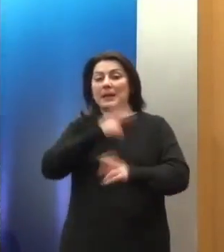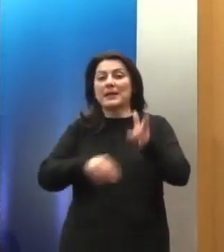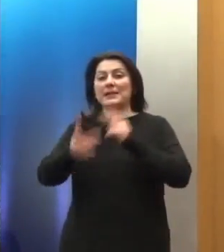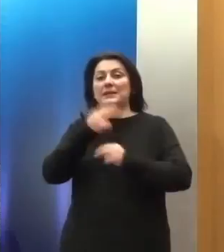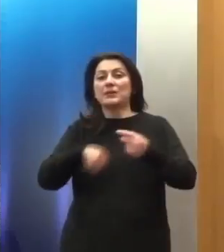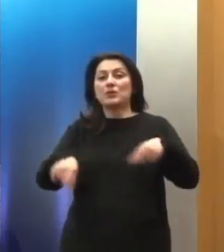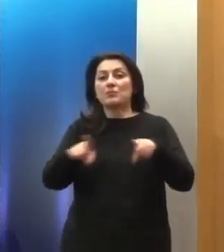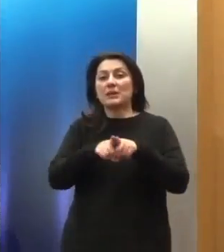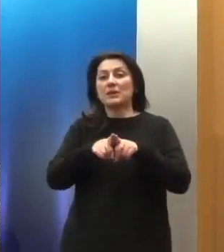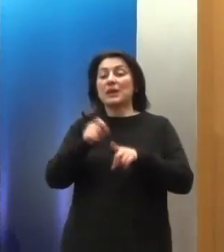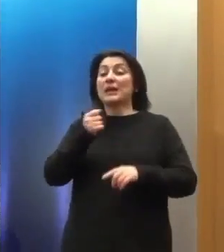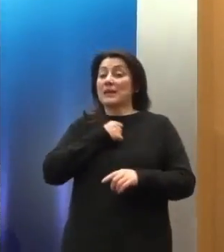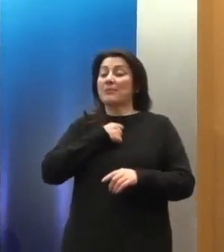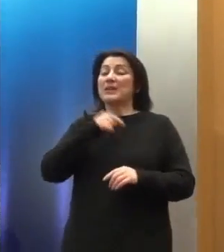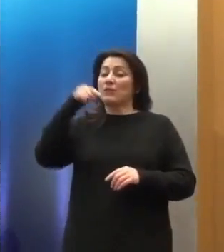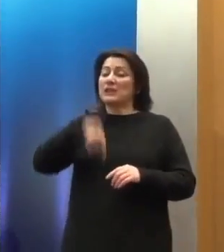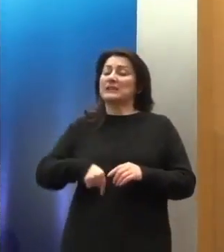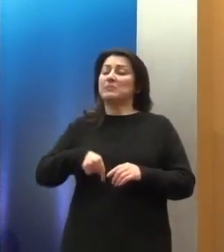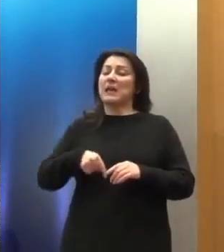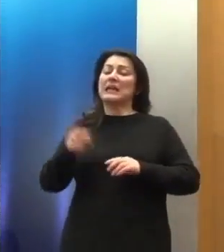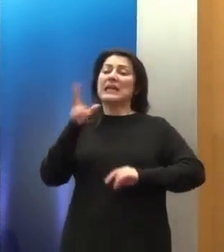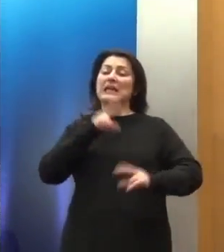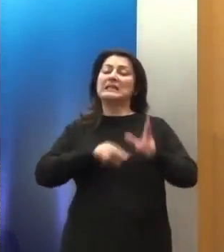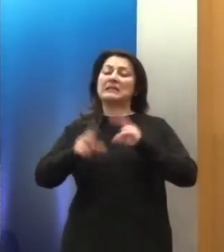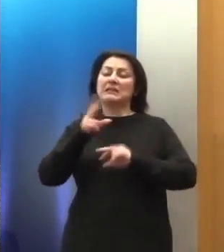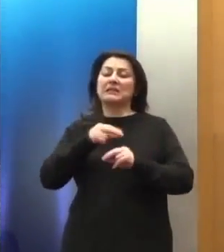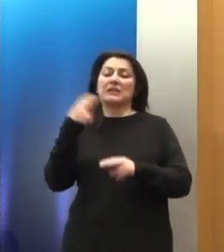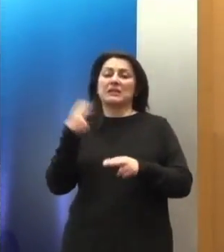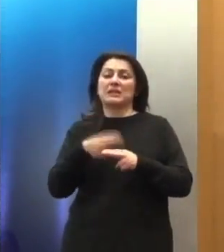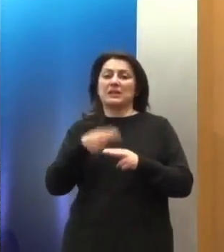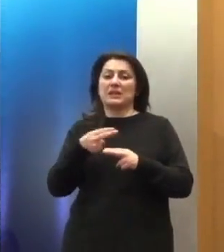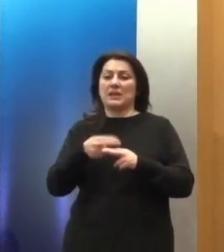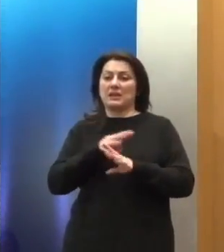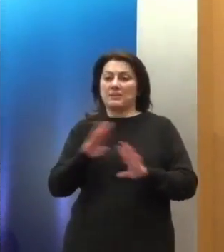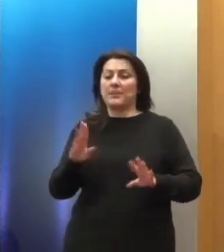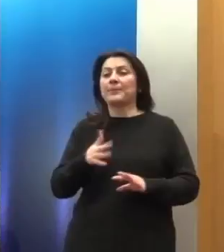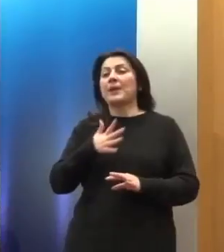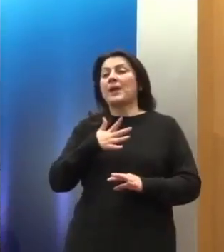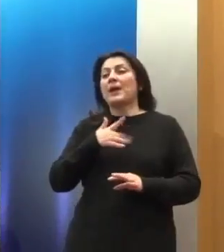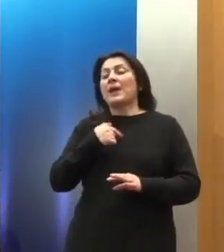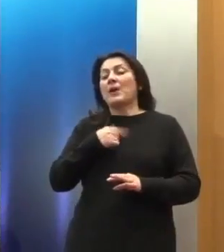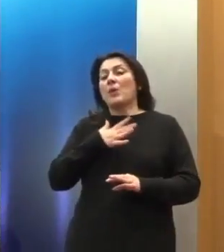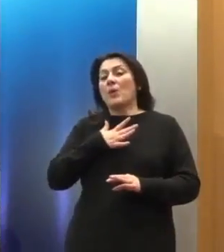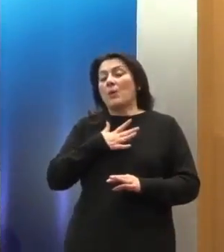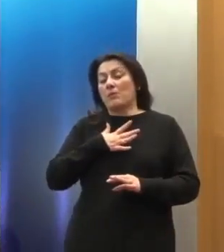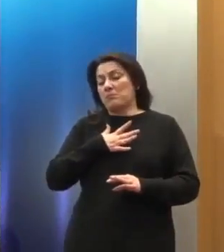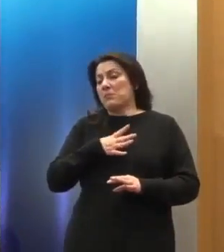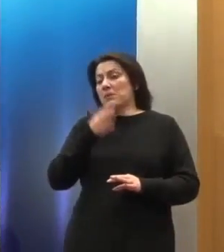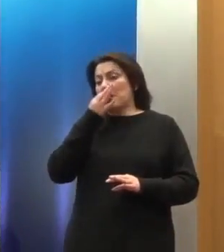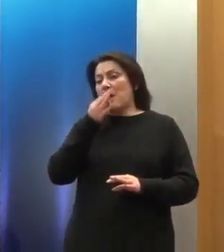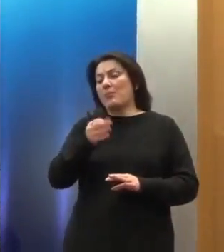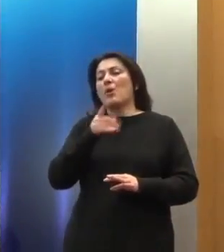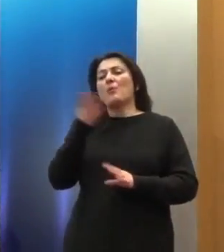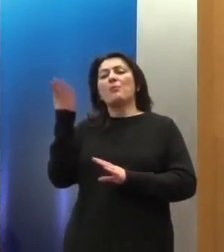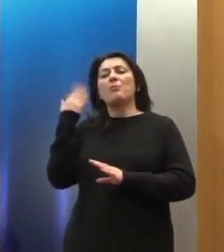επικοινωνητικός και ο σημερινός διάλογος. Εγώ απλώς θα πάρω τον νήμα αυτό που είπε ο πρώην τέος γενικός